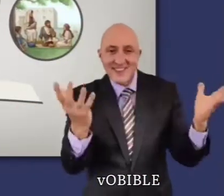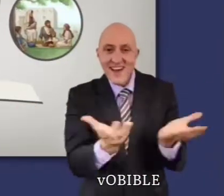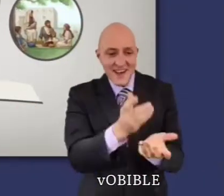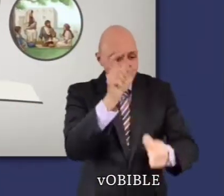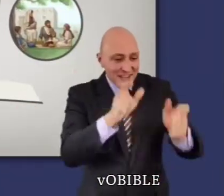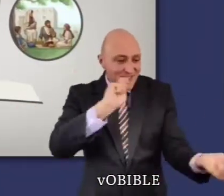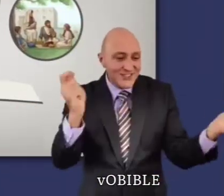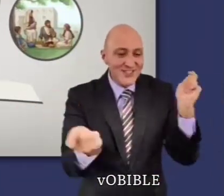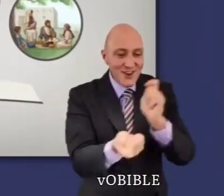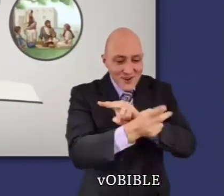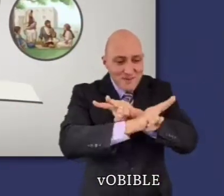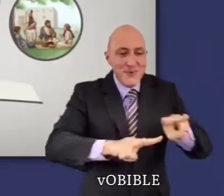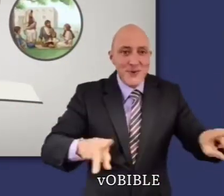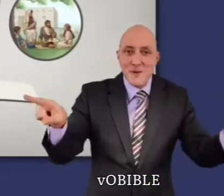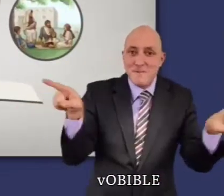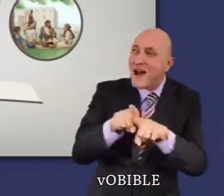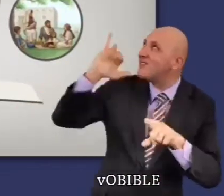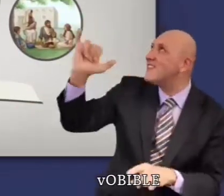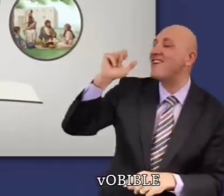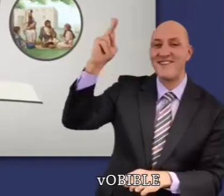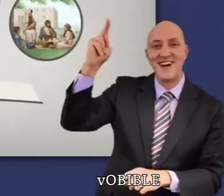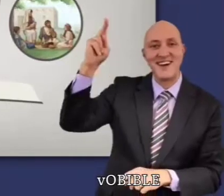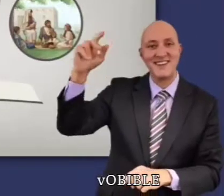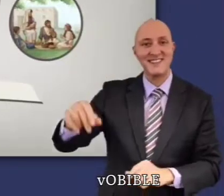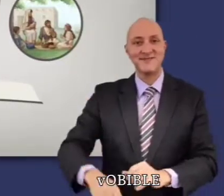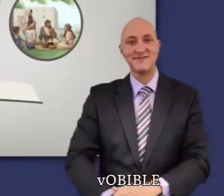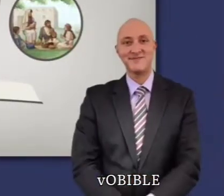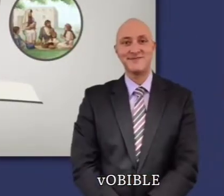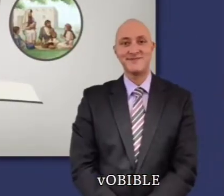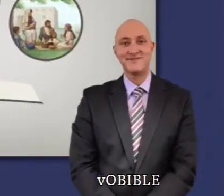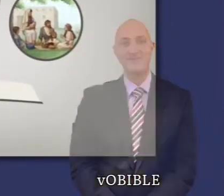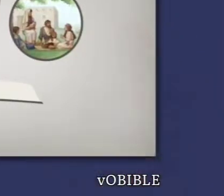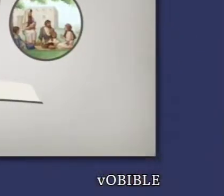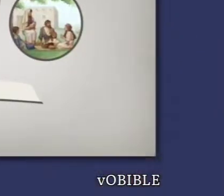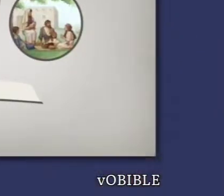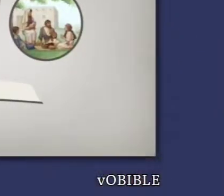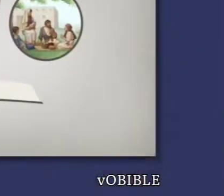lorsqu'elle sera dirigée par son Fils, le grand prêtre souverain et le roi du royaume de Dieu.